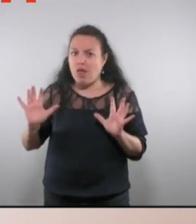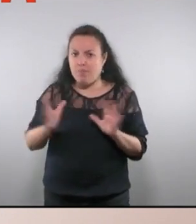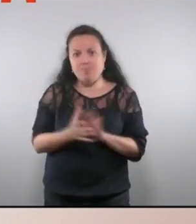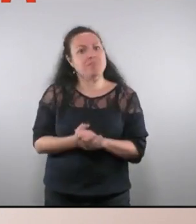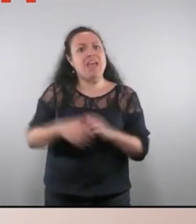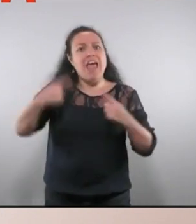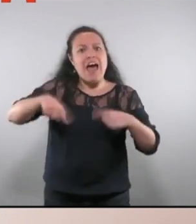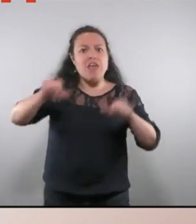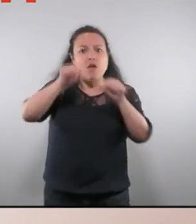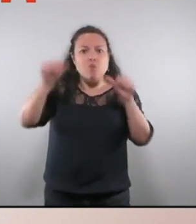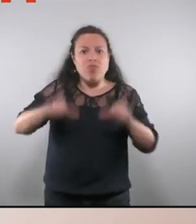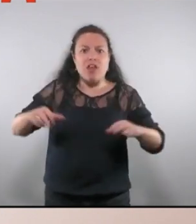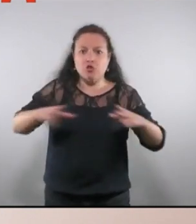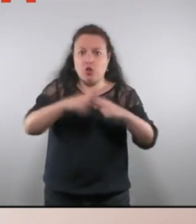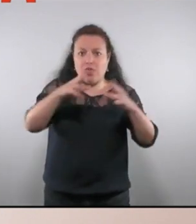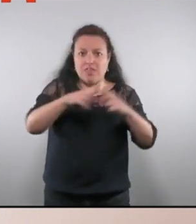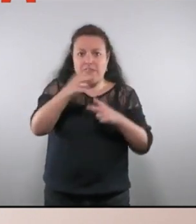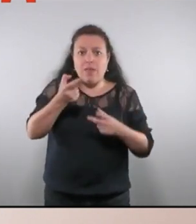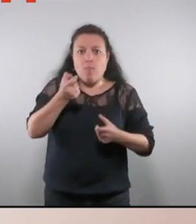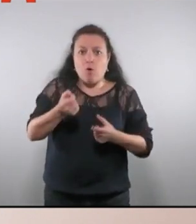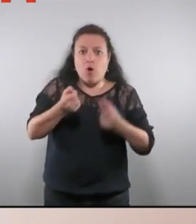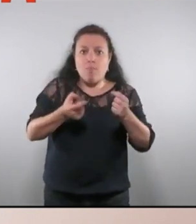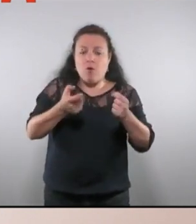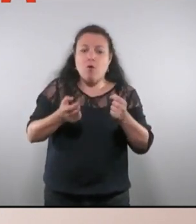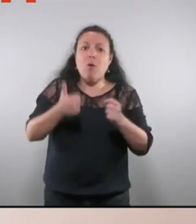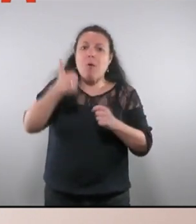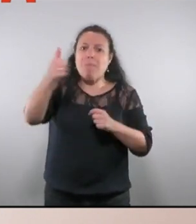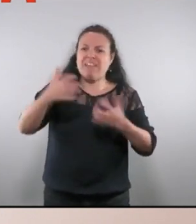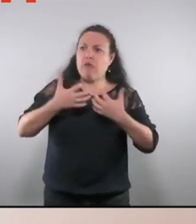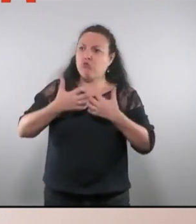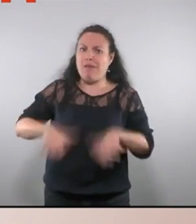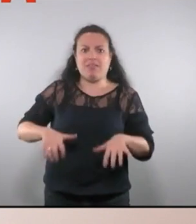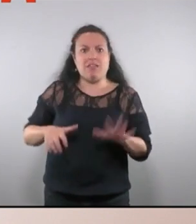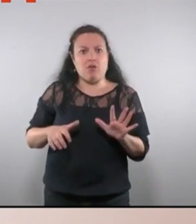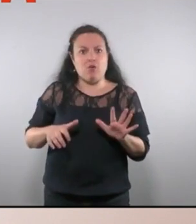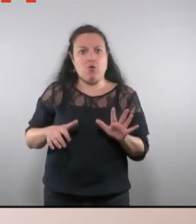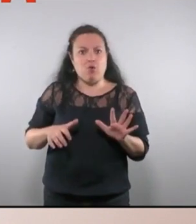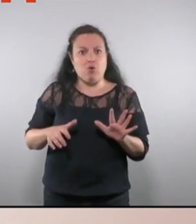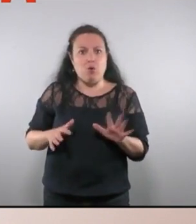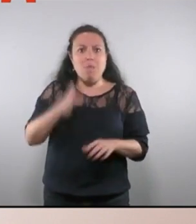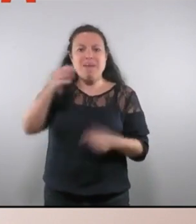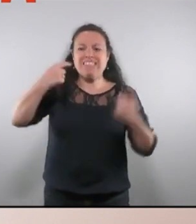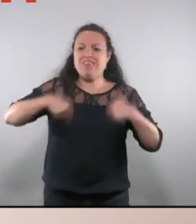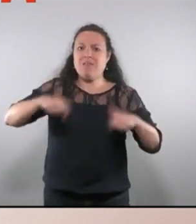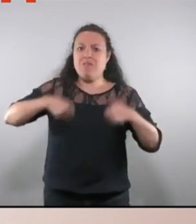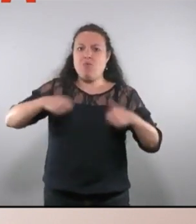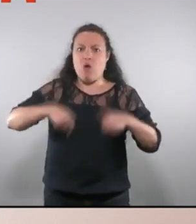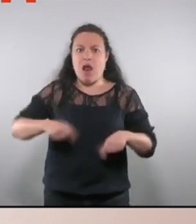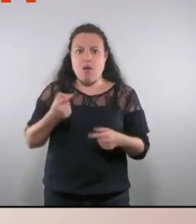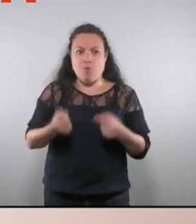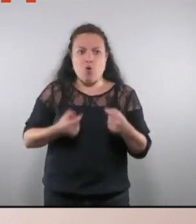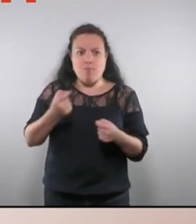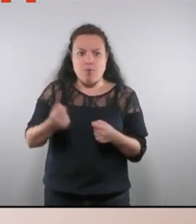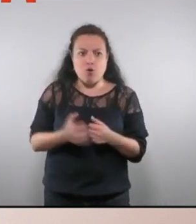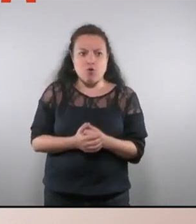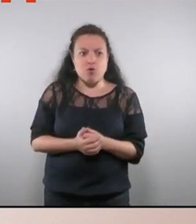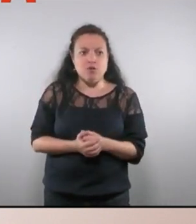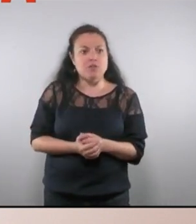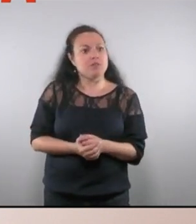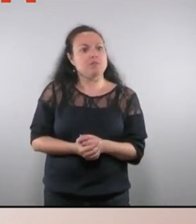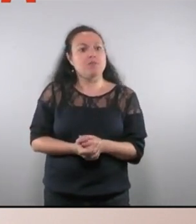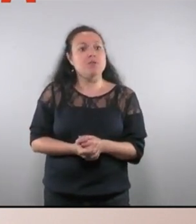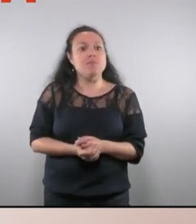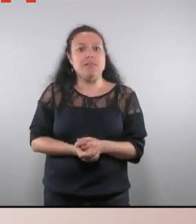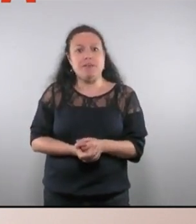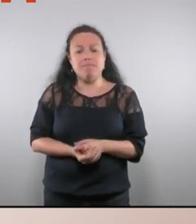Tenim un model de societat que va cada cop més cap a l'atomització i cap a la individualització. Una societat cada cop més líquida